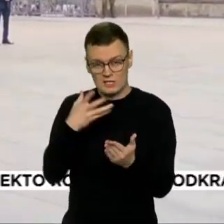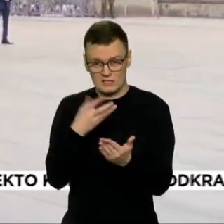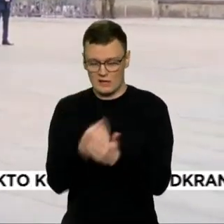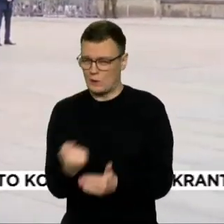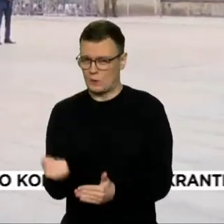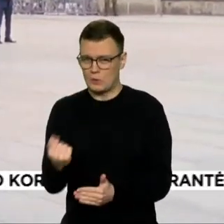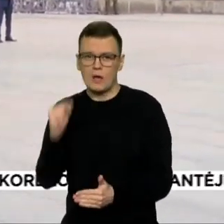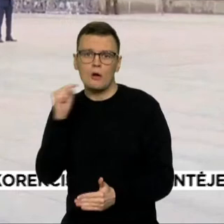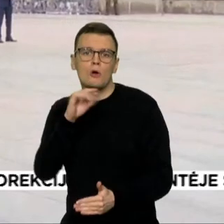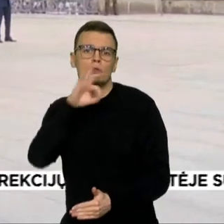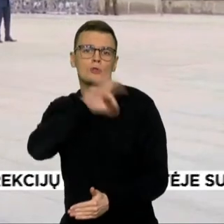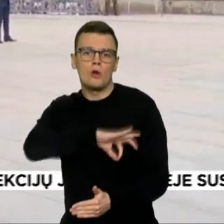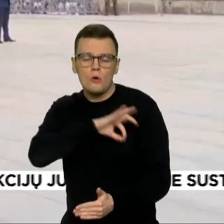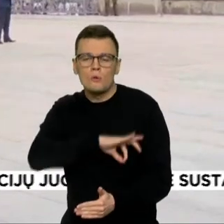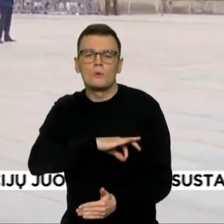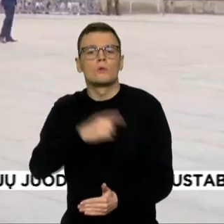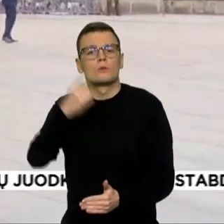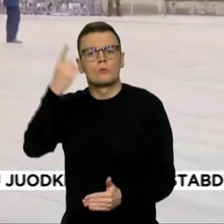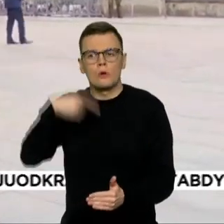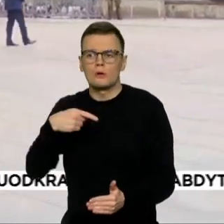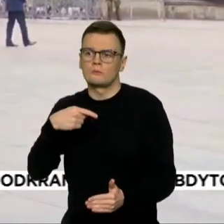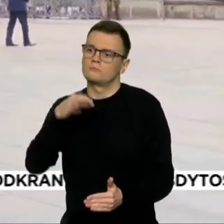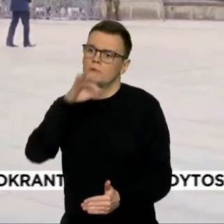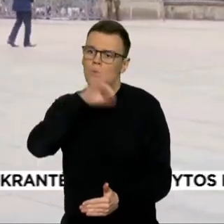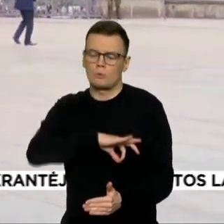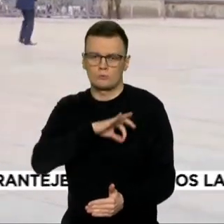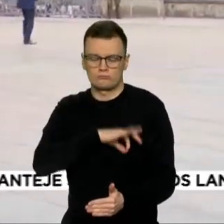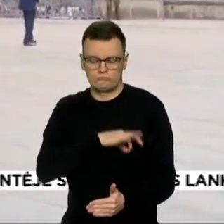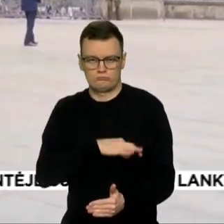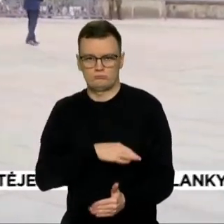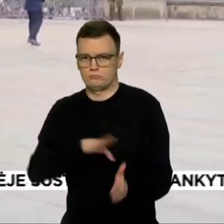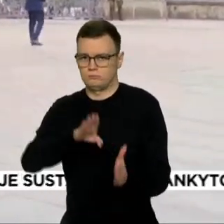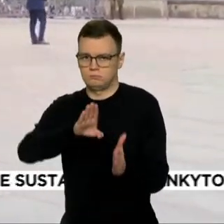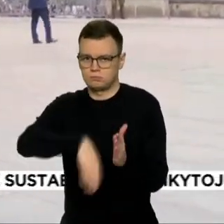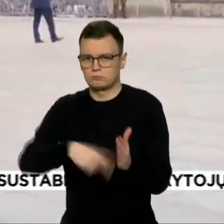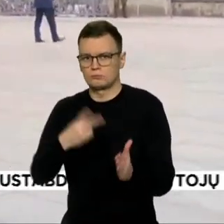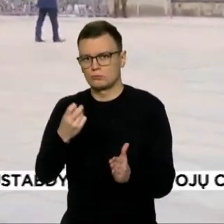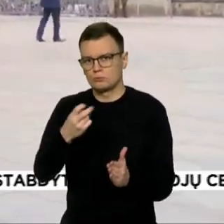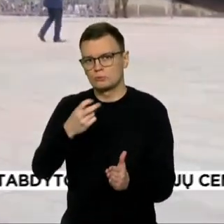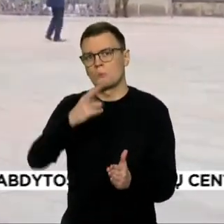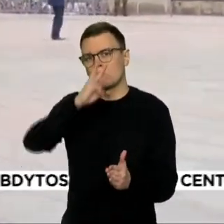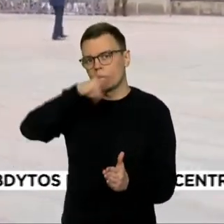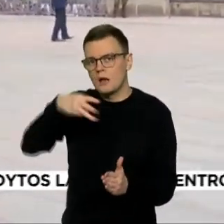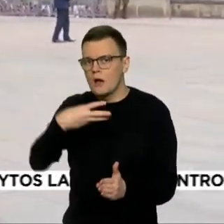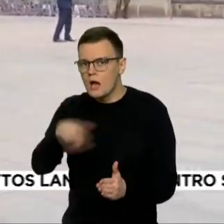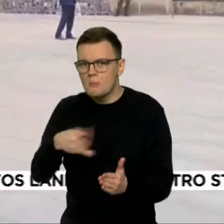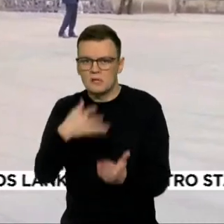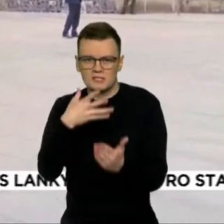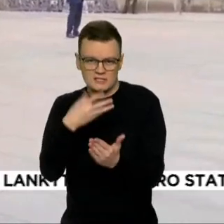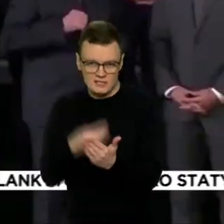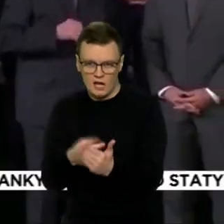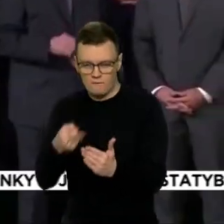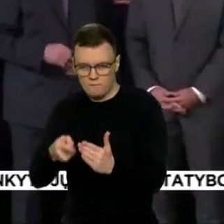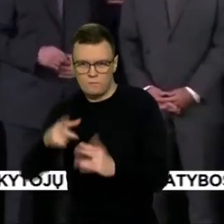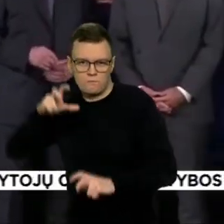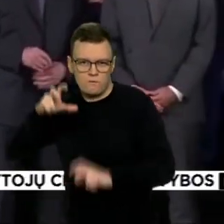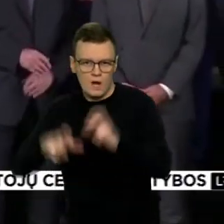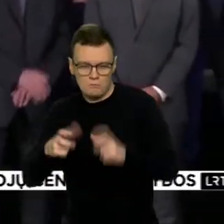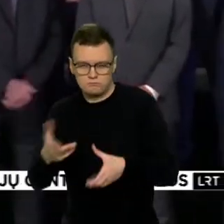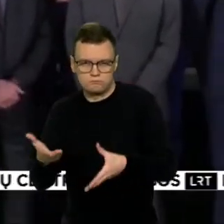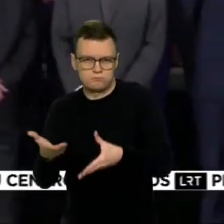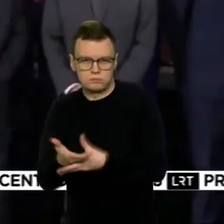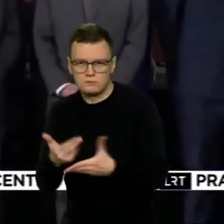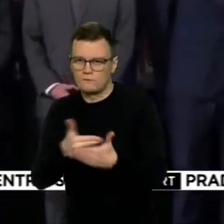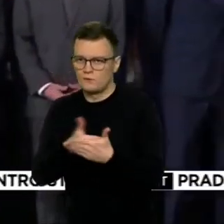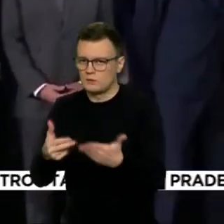nori pasitelkti nežmoniškus resursus. Tuos 200 milijardų eurų, kad padėtų savo vienos pramoniai. Tad